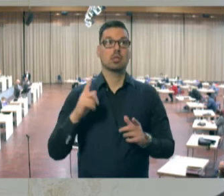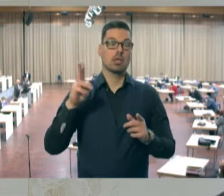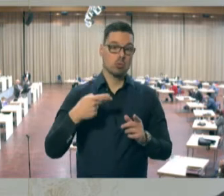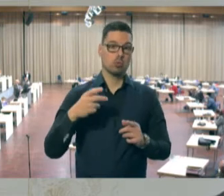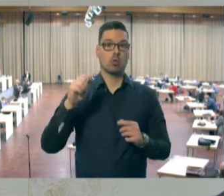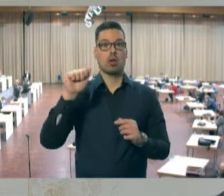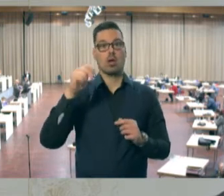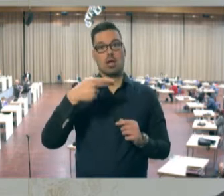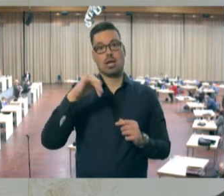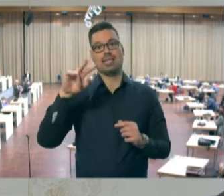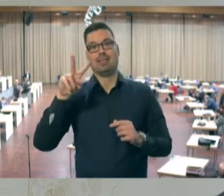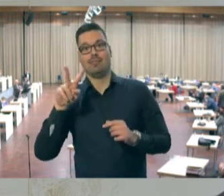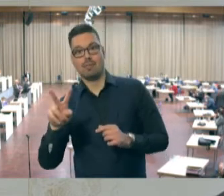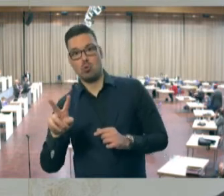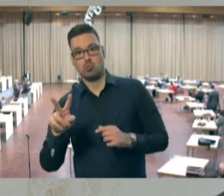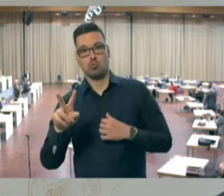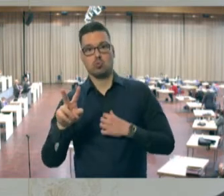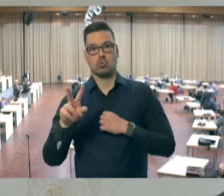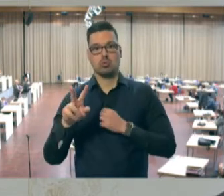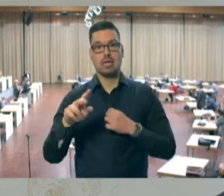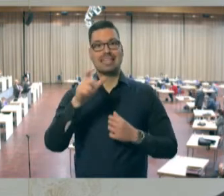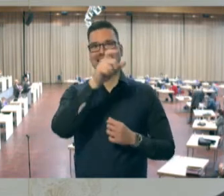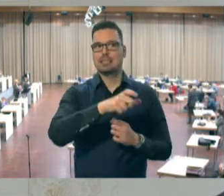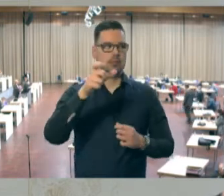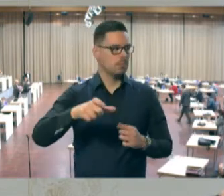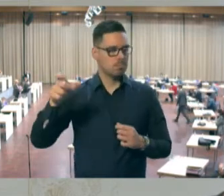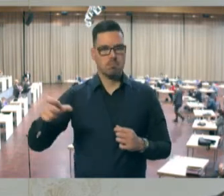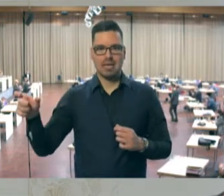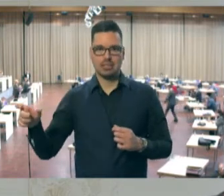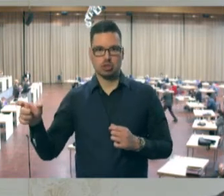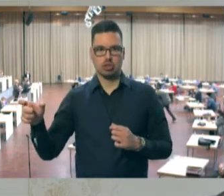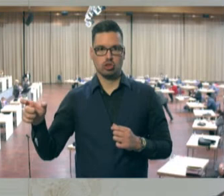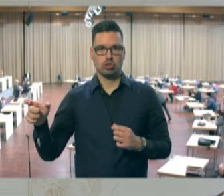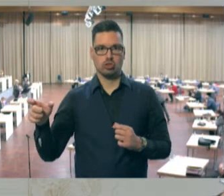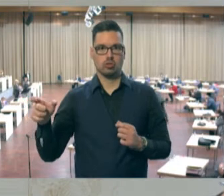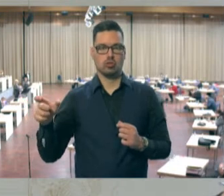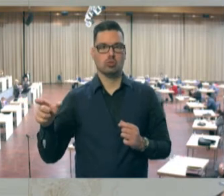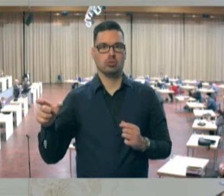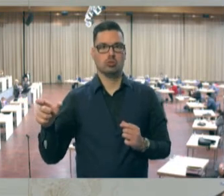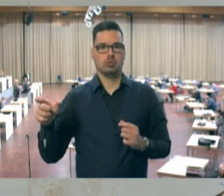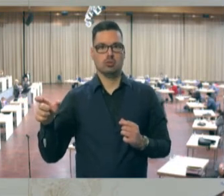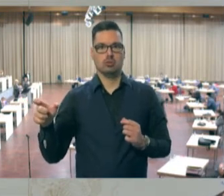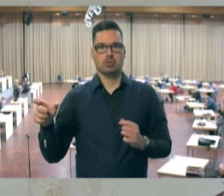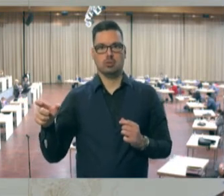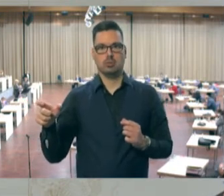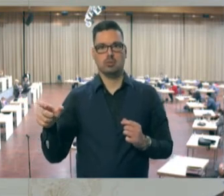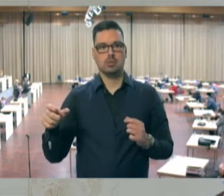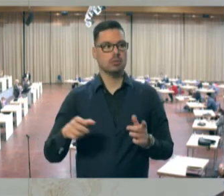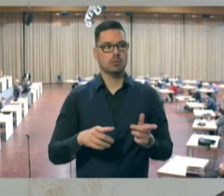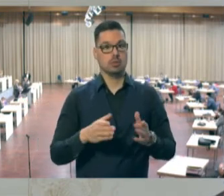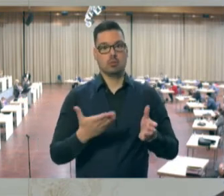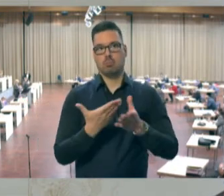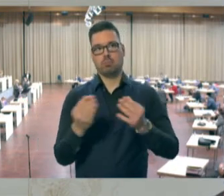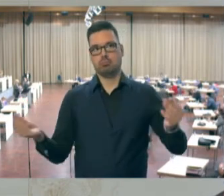in Erinnerung und so weiter. So, der Mensch wird diese Dinge auch nicht